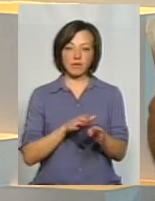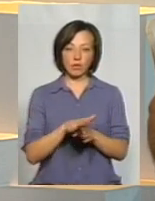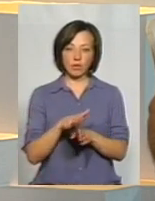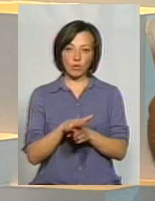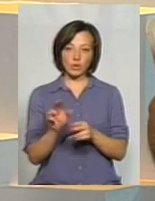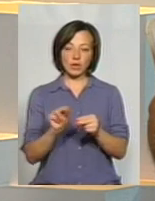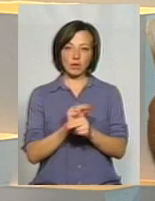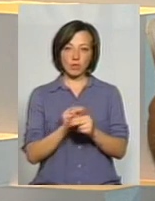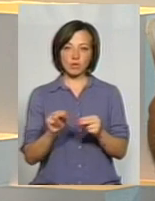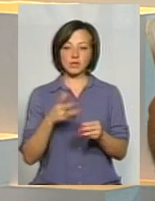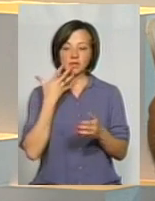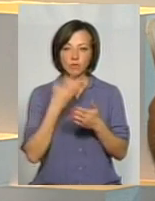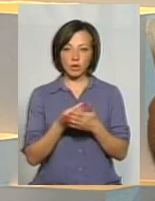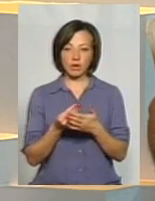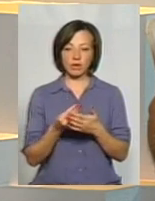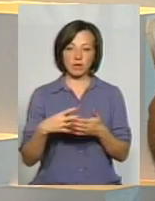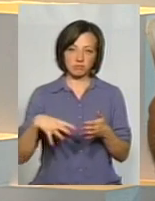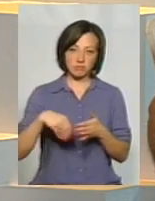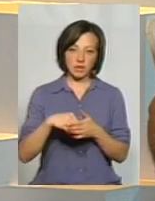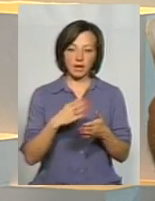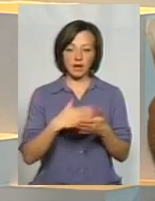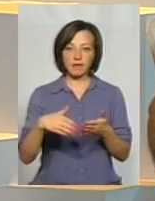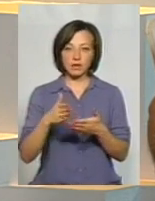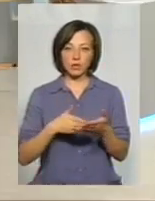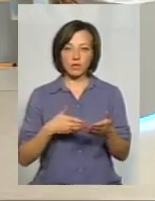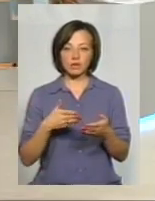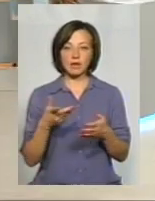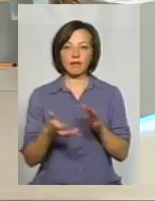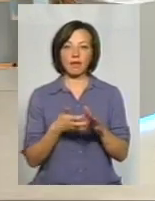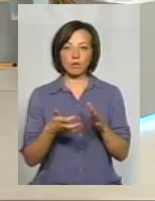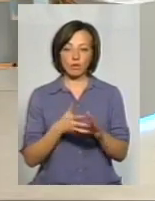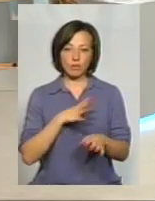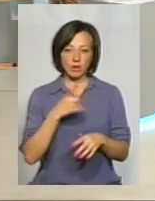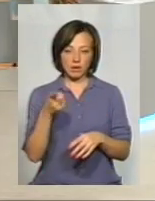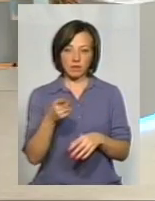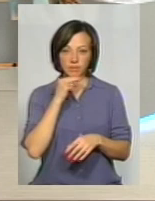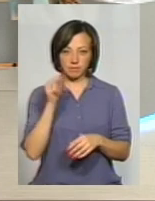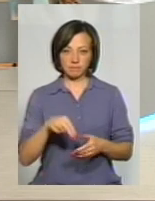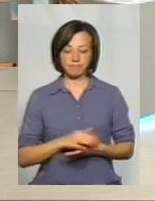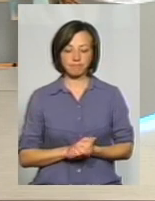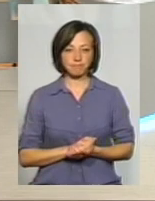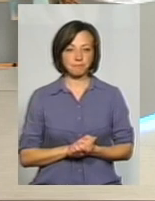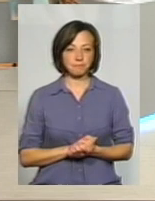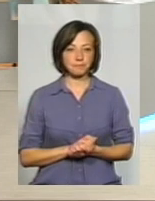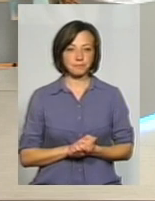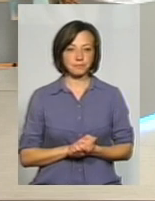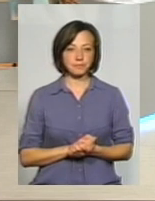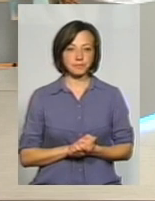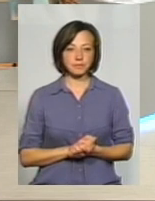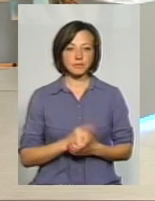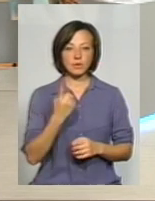кошти за свої обігові кошти, як кидовуючи ті недолі, які були виявлені. І буквально